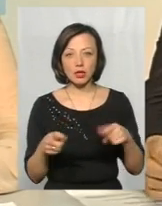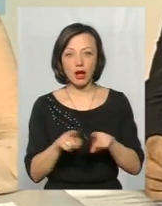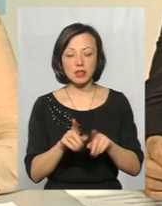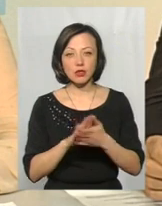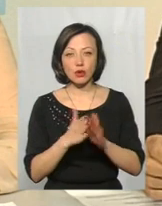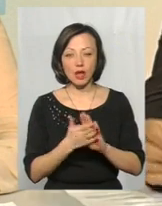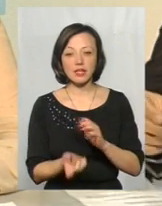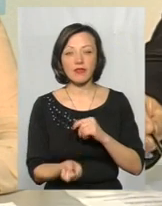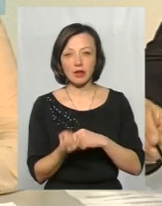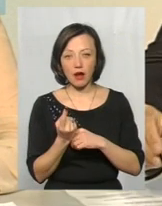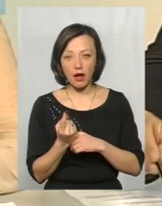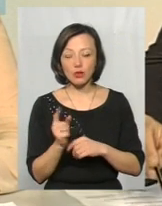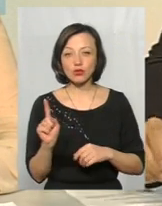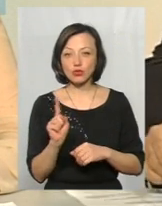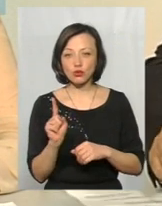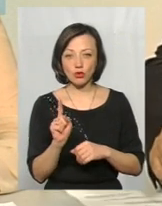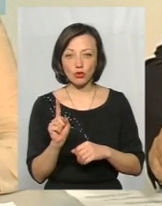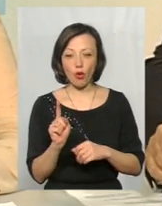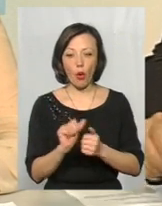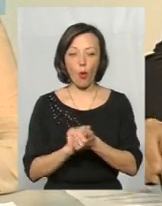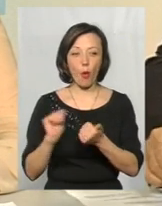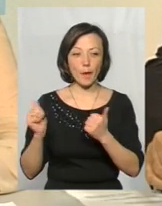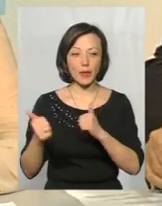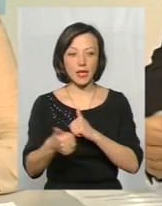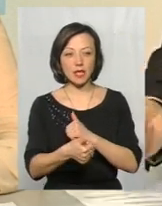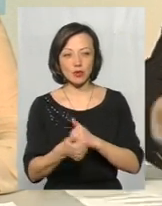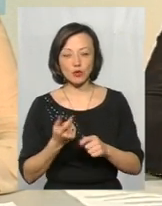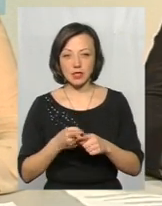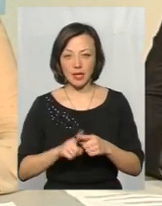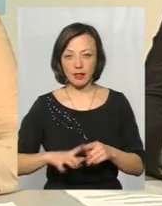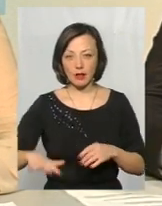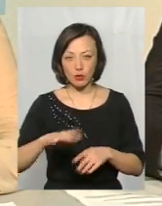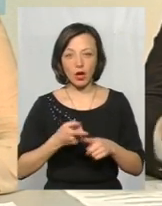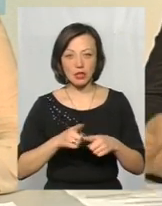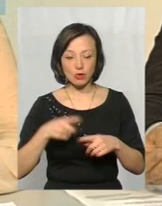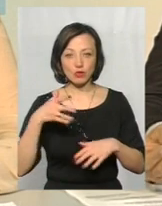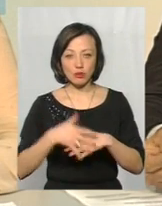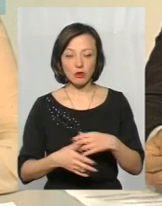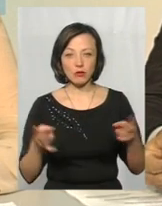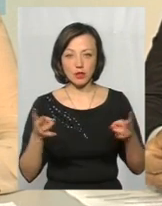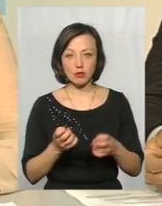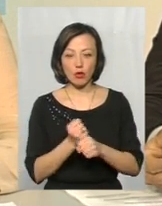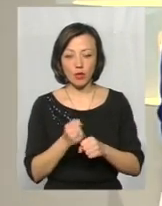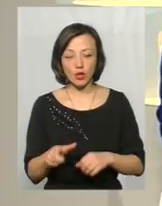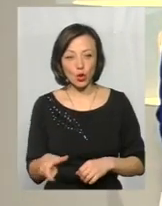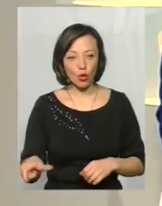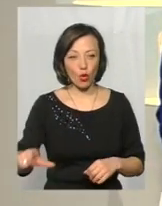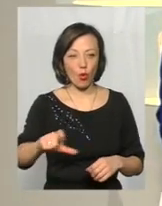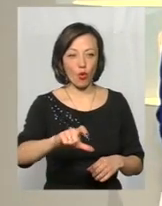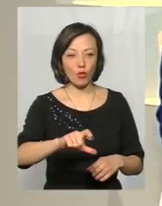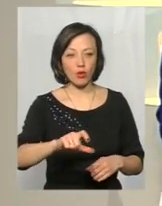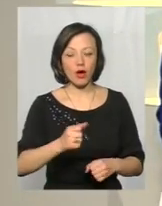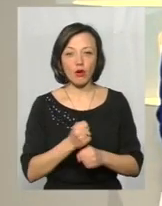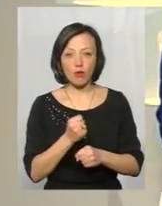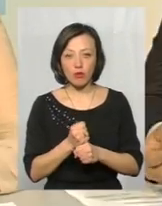ситуація у нас виникає, щодо об'їзду цієї території. А це, зрозуміло, що потрібно робити дорогу і